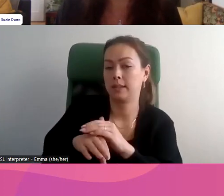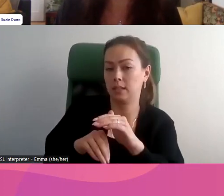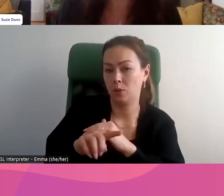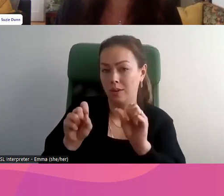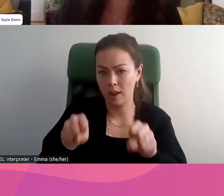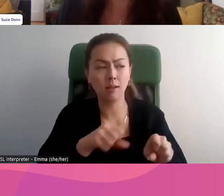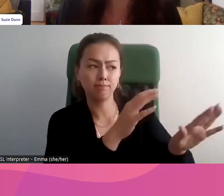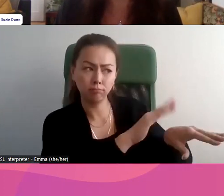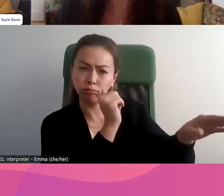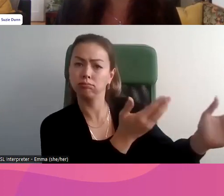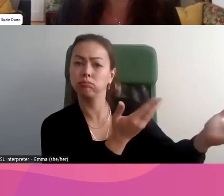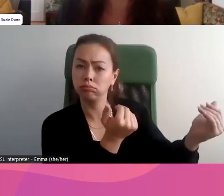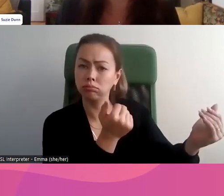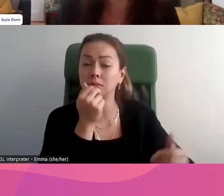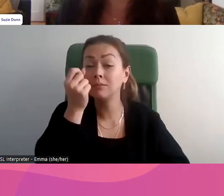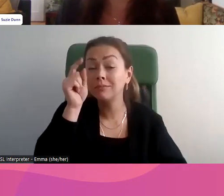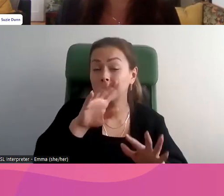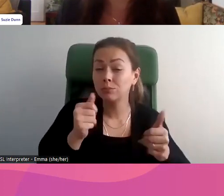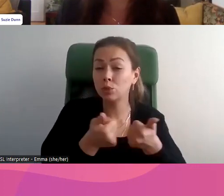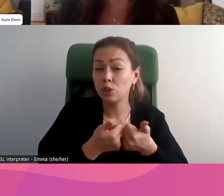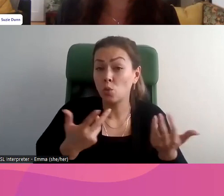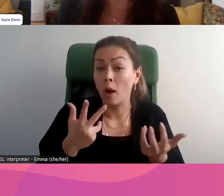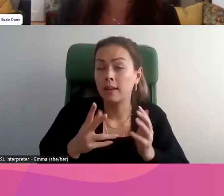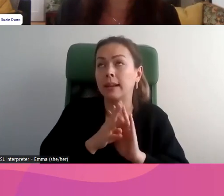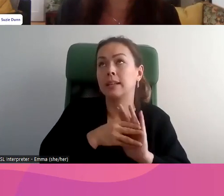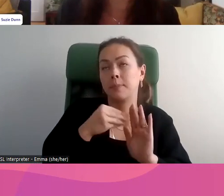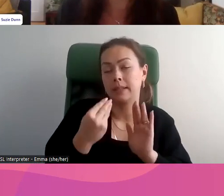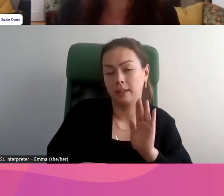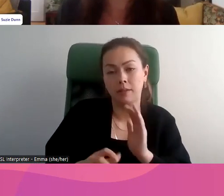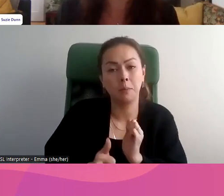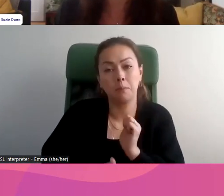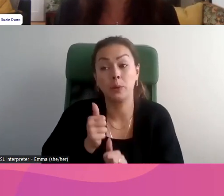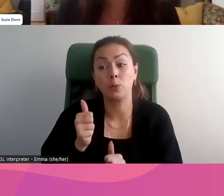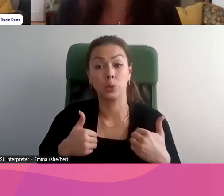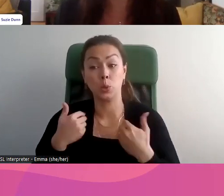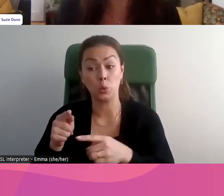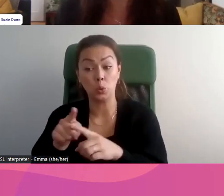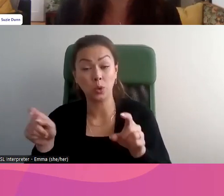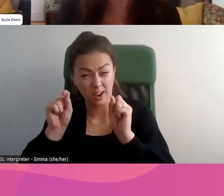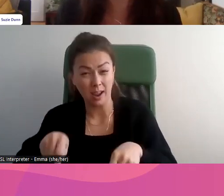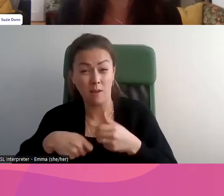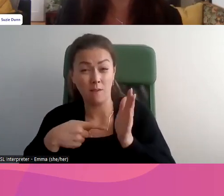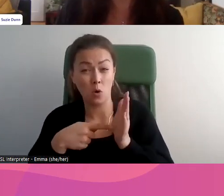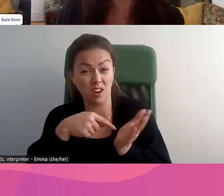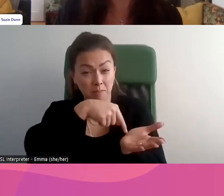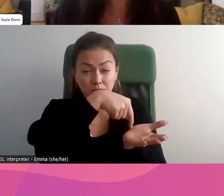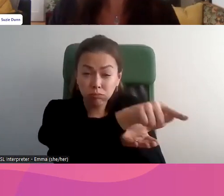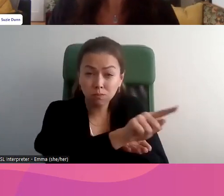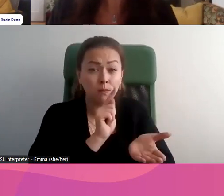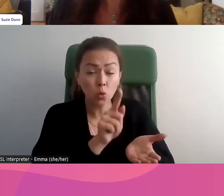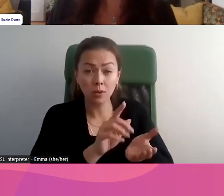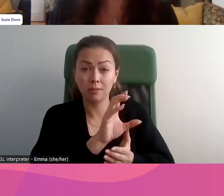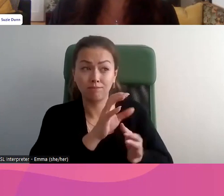Le défi du droit civil, c'est que c'est très cher. Et la plupart des jeunes ne peuvent pas se permettre